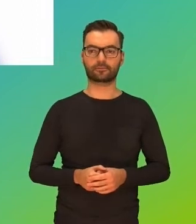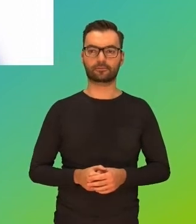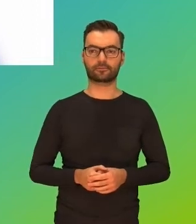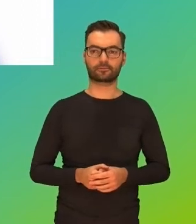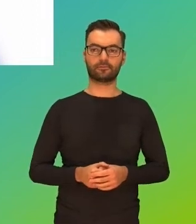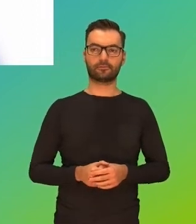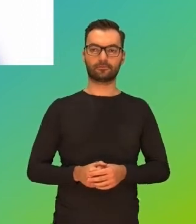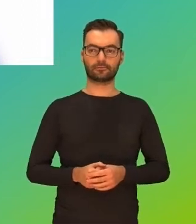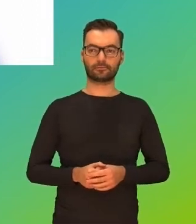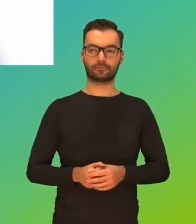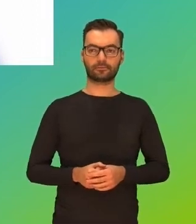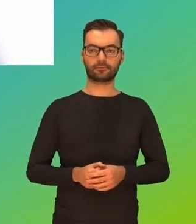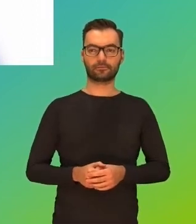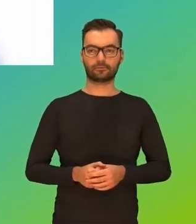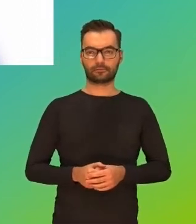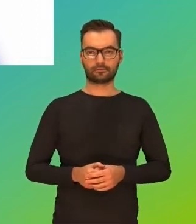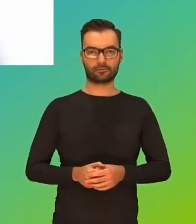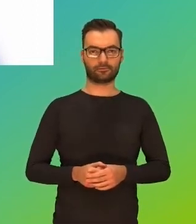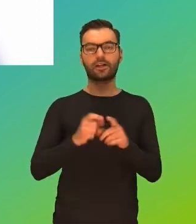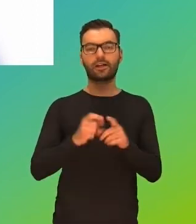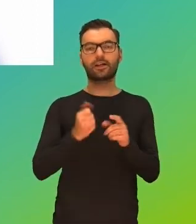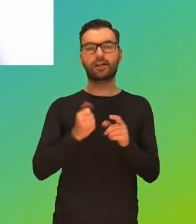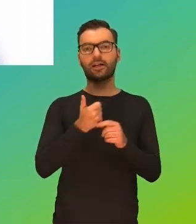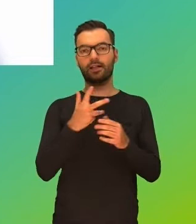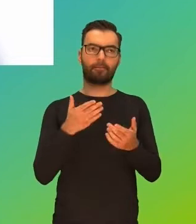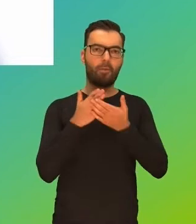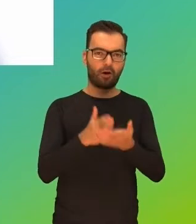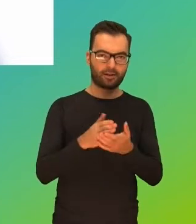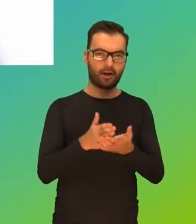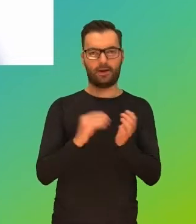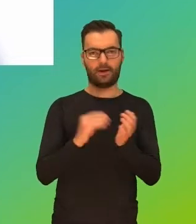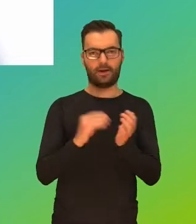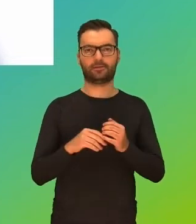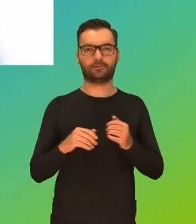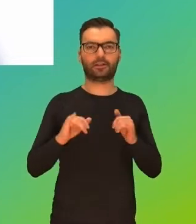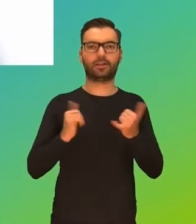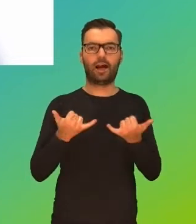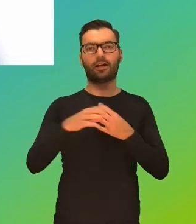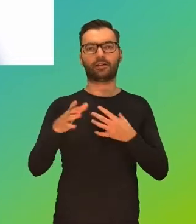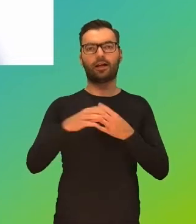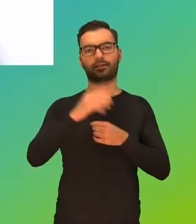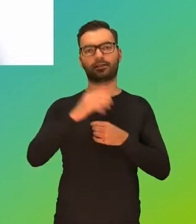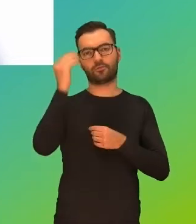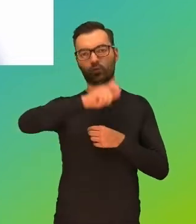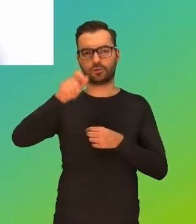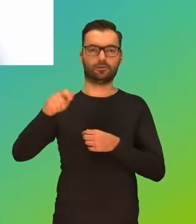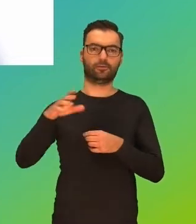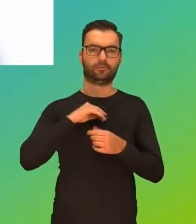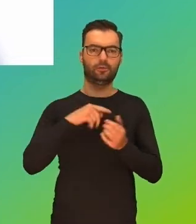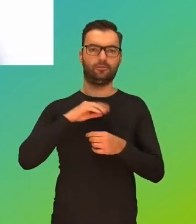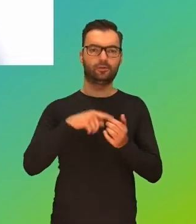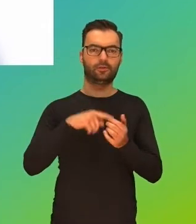kilka takich praktycznych wskazówek, jak możemy z uczniami o tego rodzaju